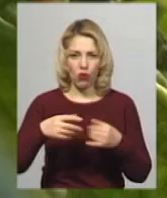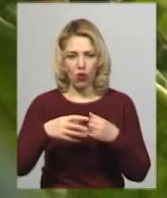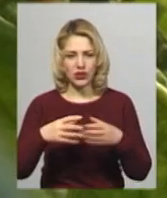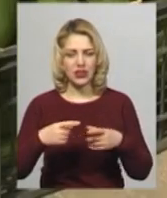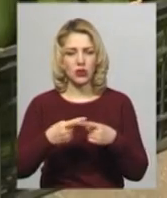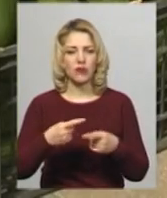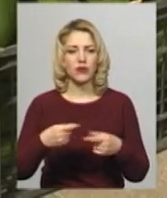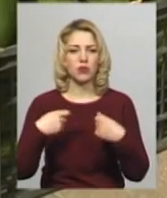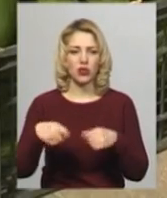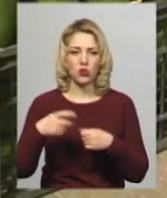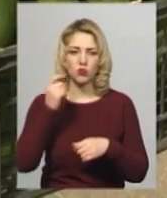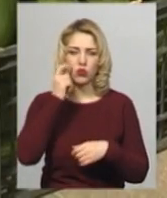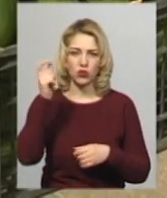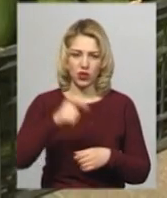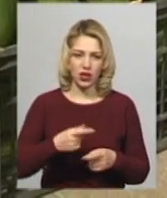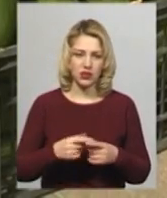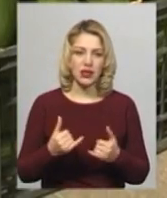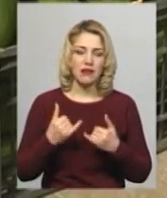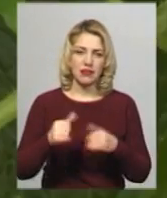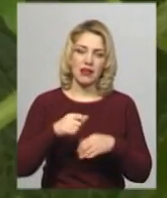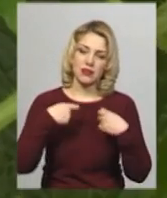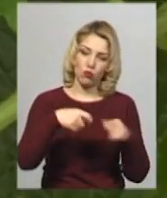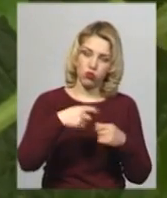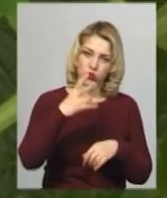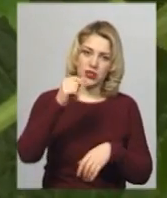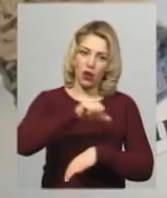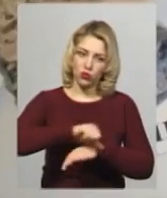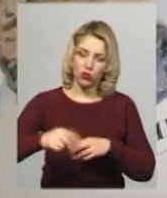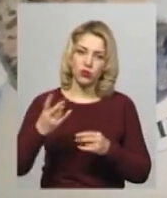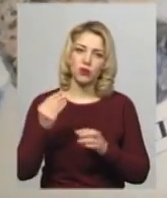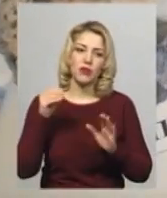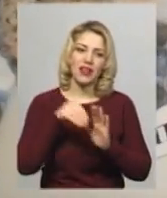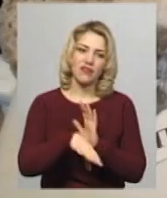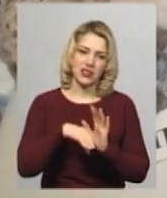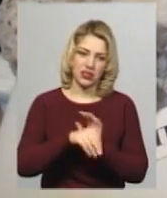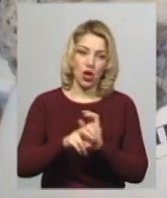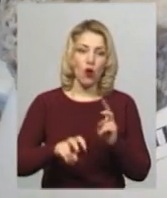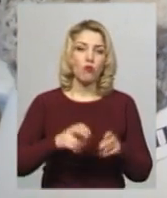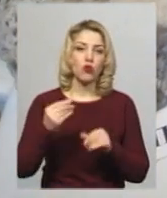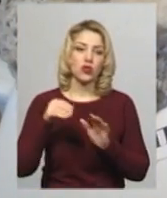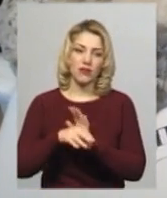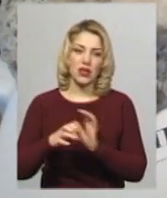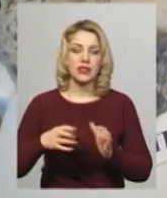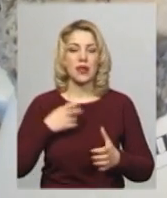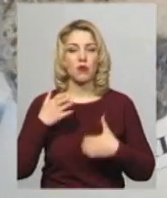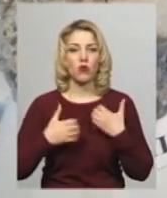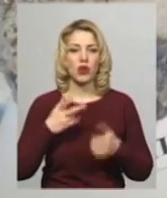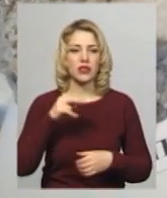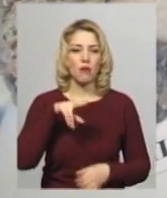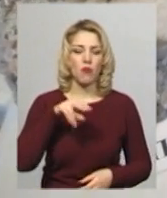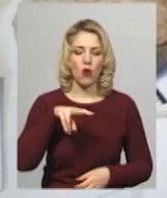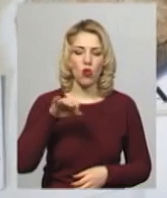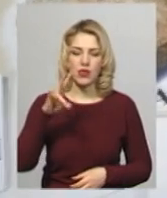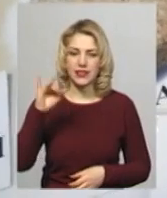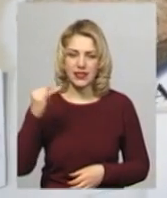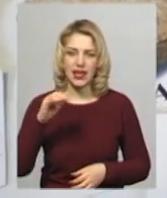словами Василя Міракіна, для збуту за кордон потрібні інвестиції. Бажано іноземні. Пошуком інвесторів занепокоєні на Полонському водобувному кар'єрі.